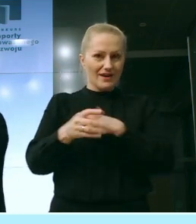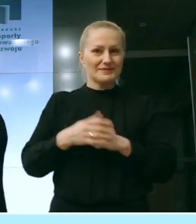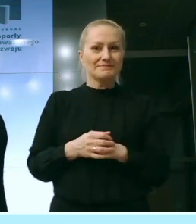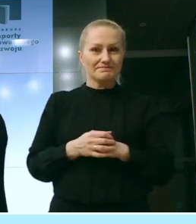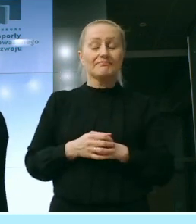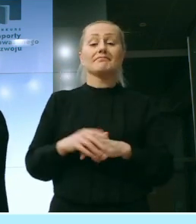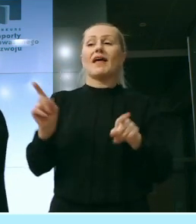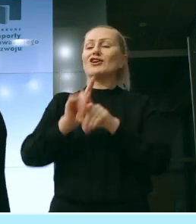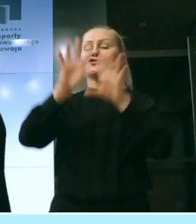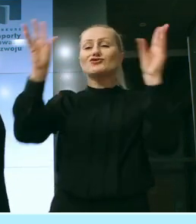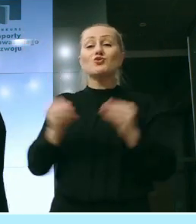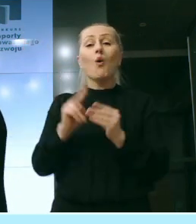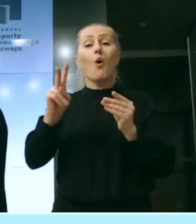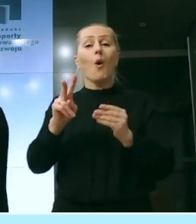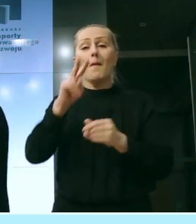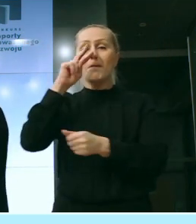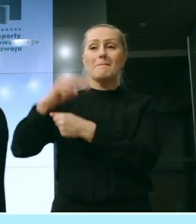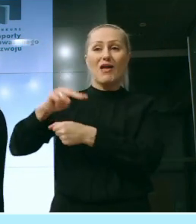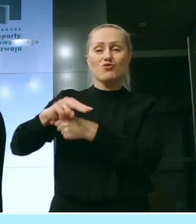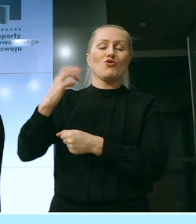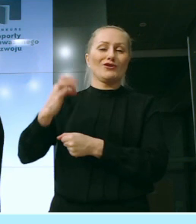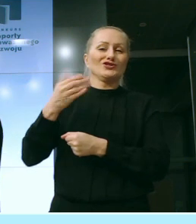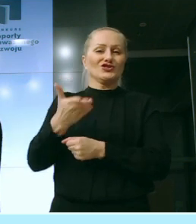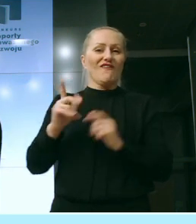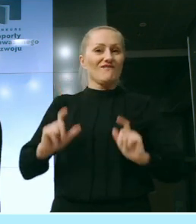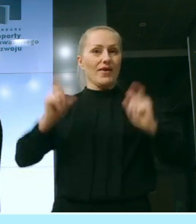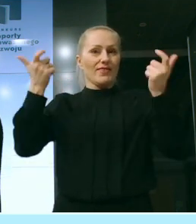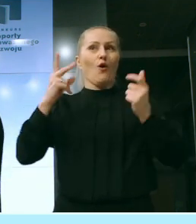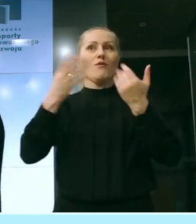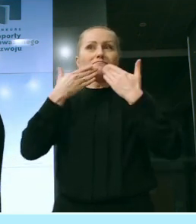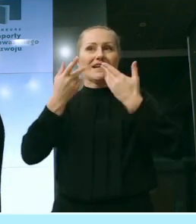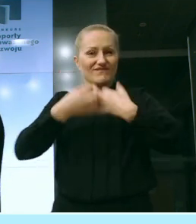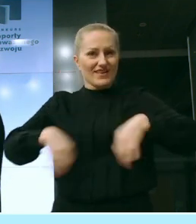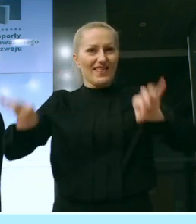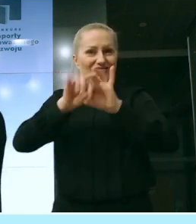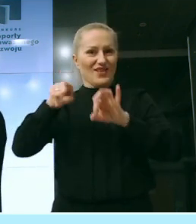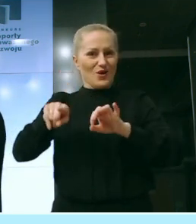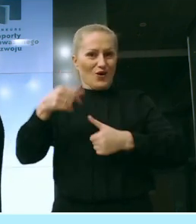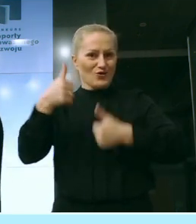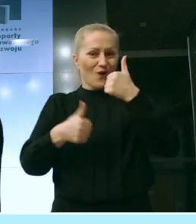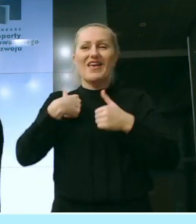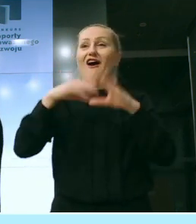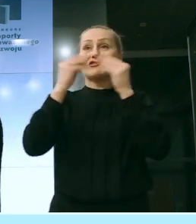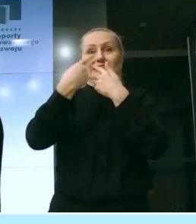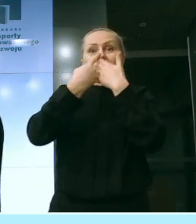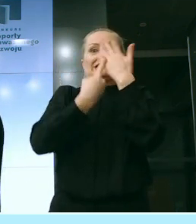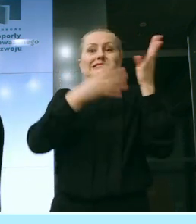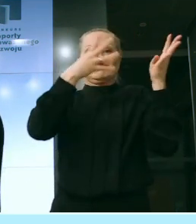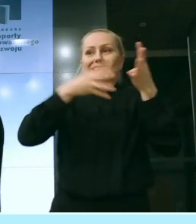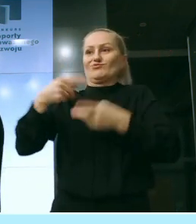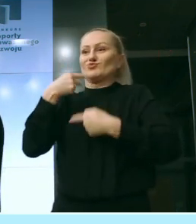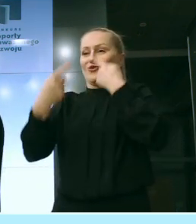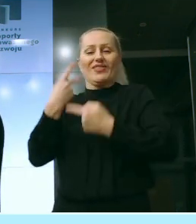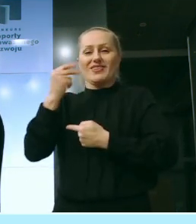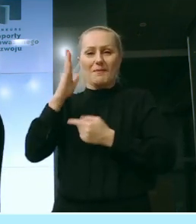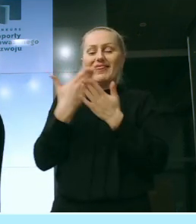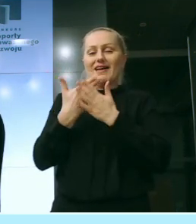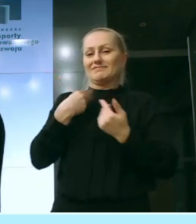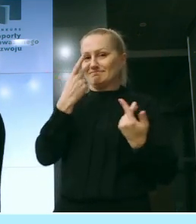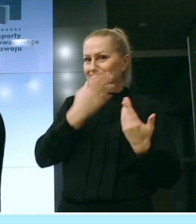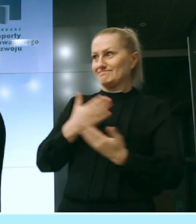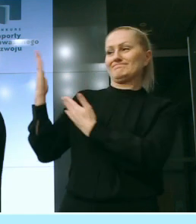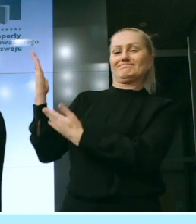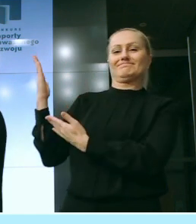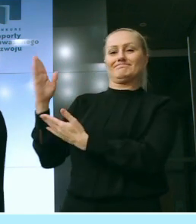wszystkim patronom dzisiejszego wydarzenia, które wieńczy konkurs. Ja nie będę wymieniała wszystkich patronów, dlatego też pozwolę sobie posłużyć się slajdem.